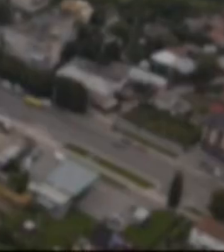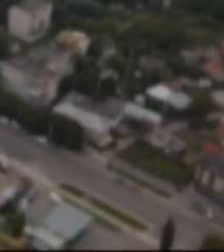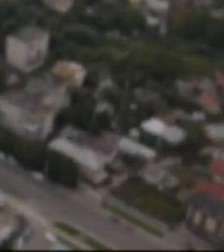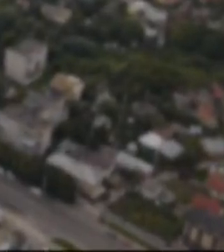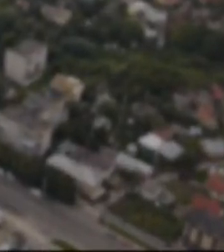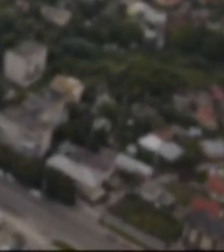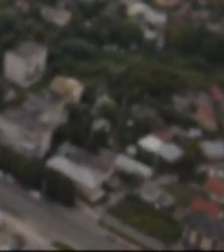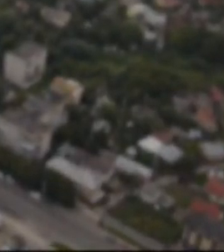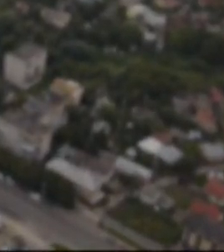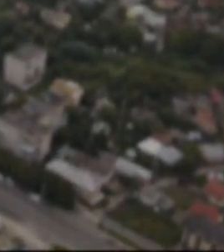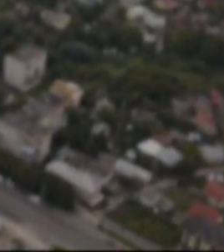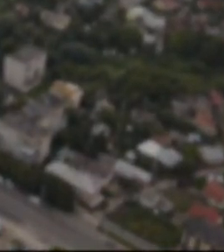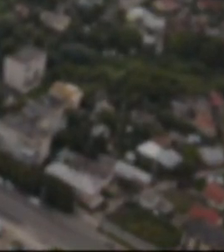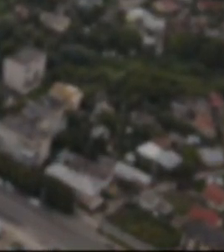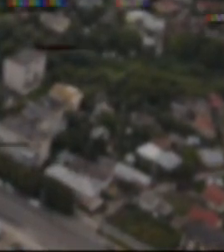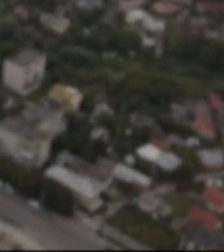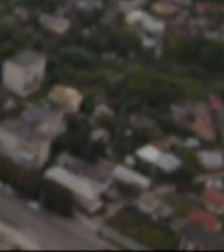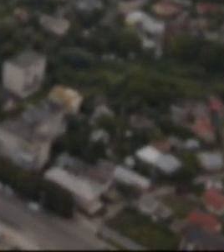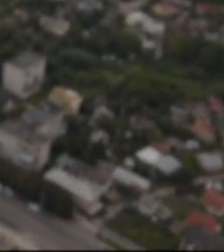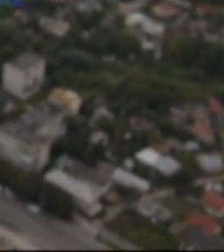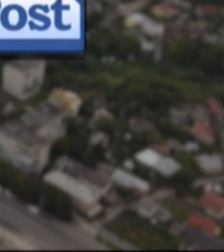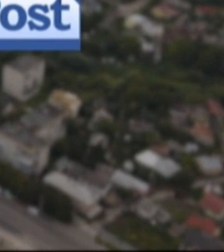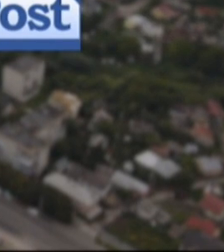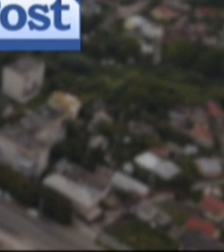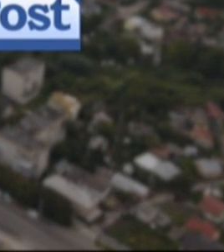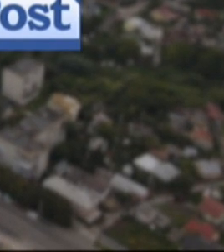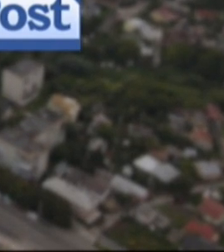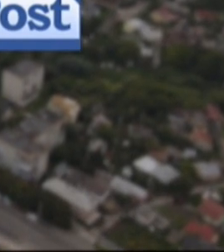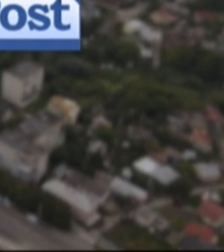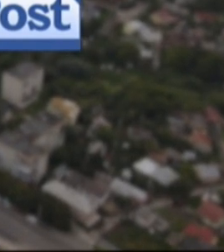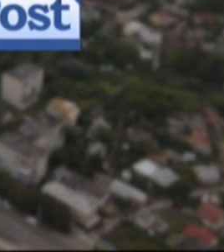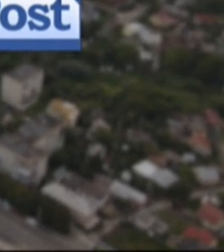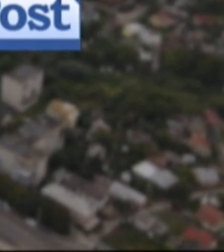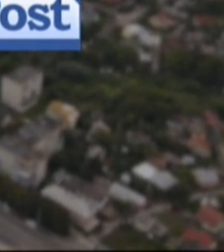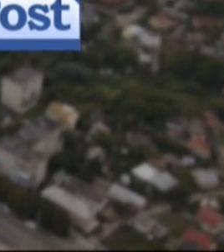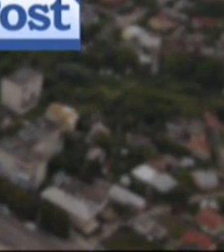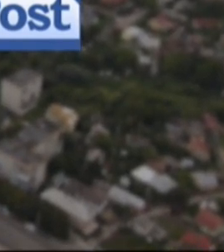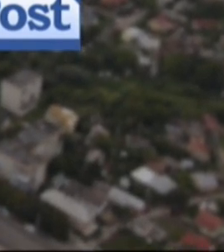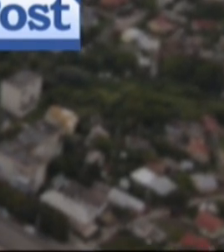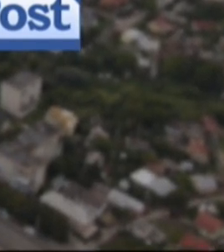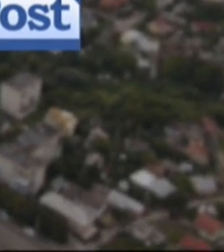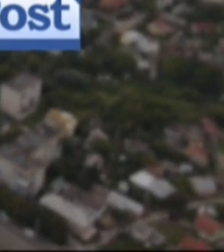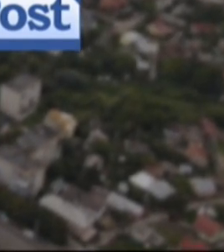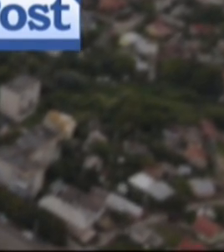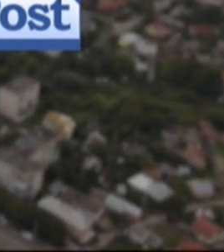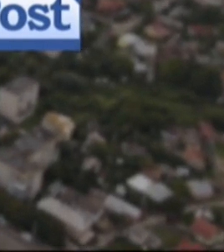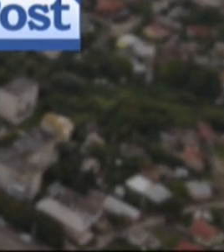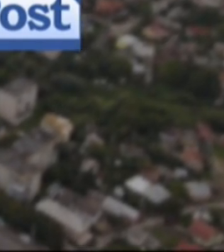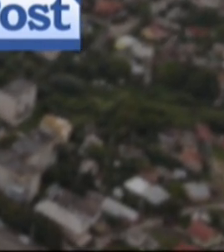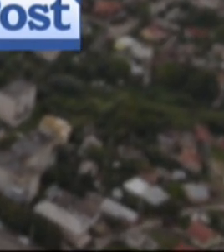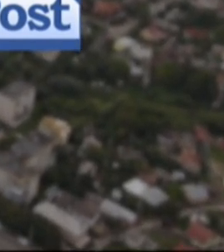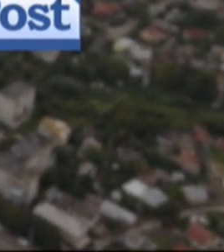волинян. UA Волинь, 12 канал, конкурент та Волиньпост об'єдналися, щоб ви отримали найактуальнішу та